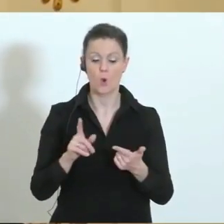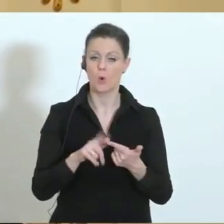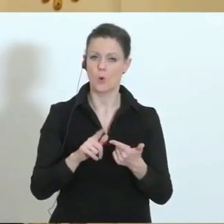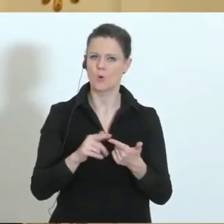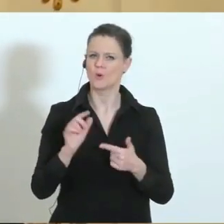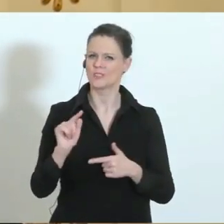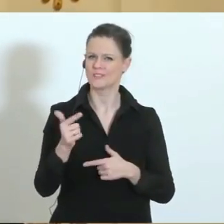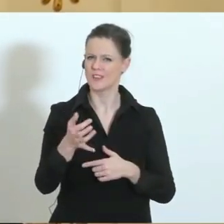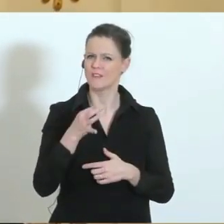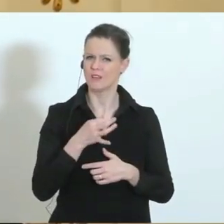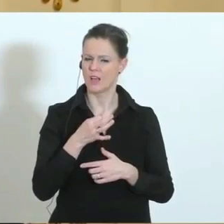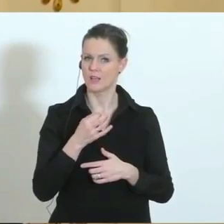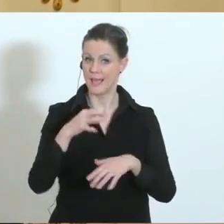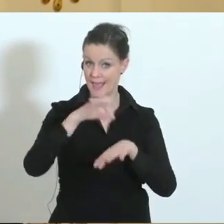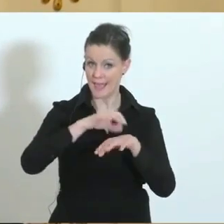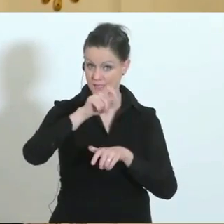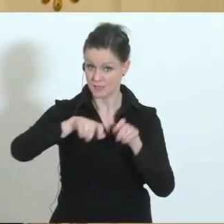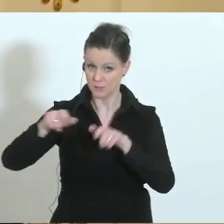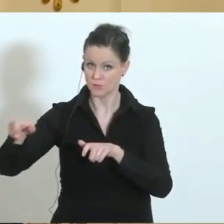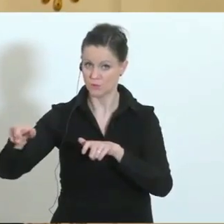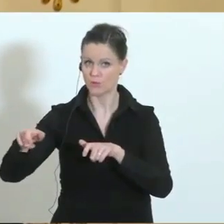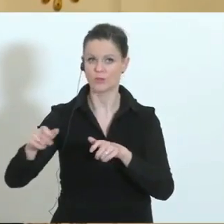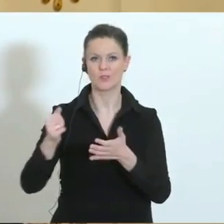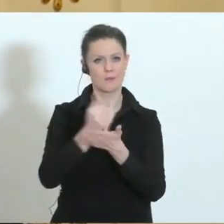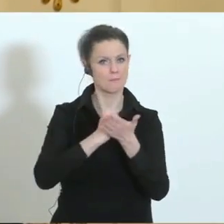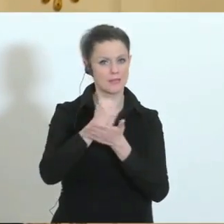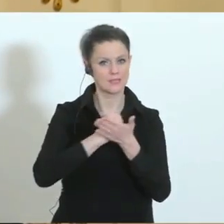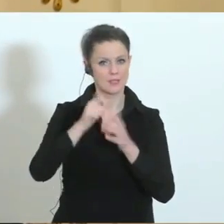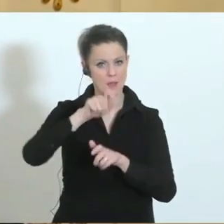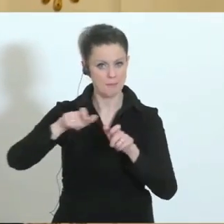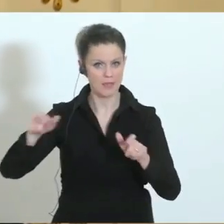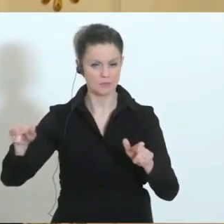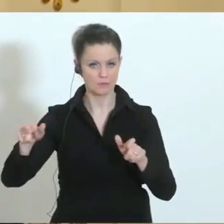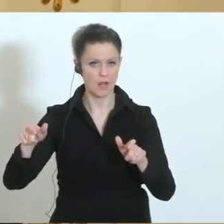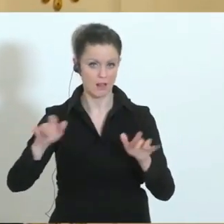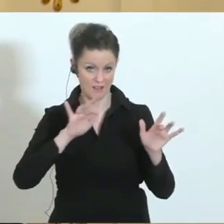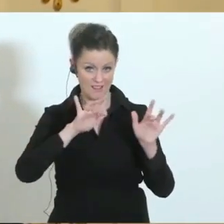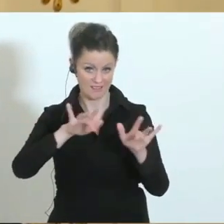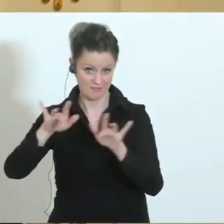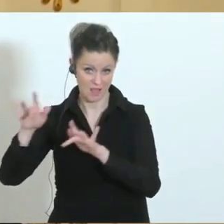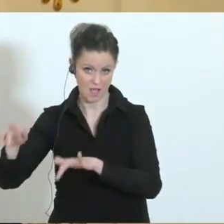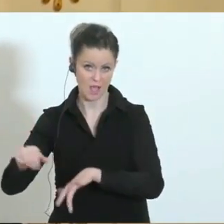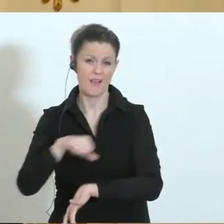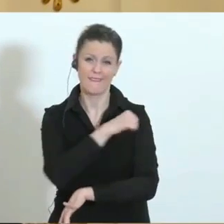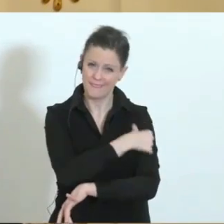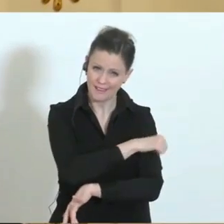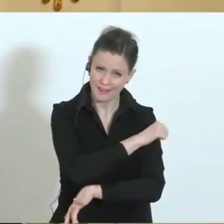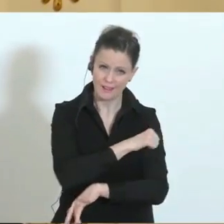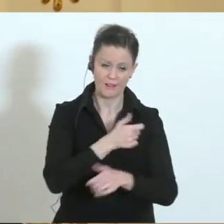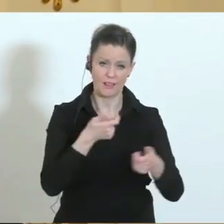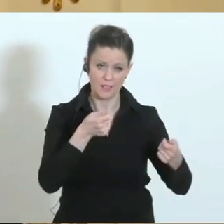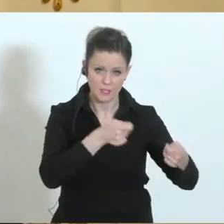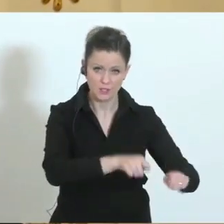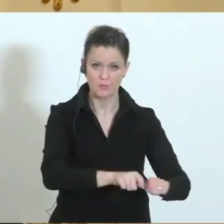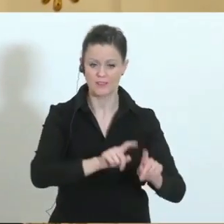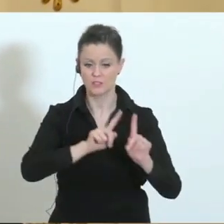Fälle von Ärztinnen und medizinischem Personal treten auf. Kliniken werden gesperrt,